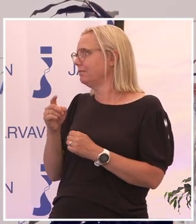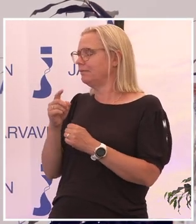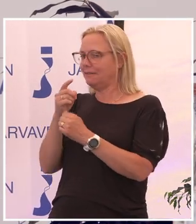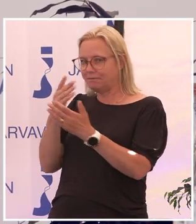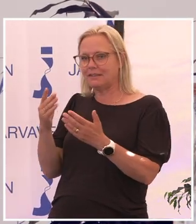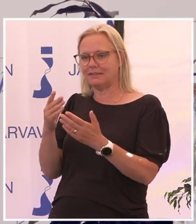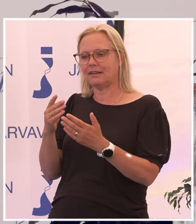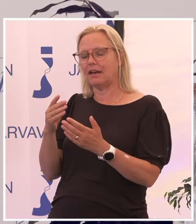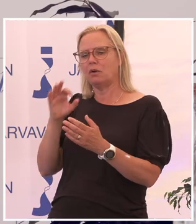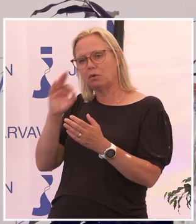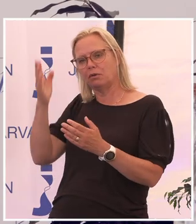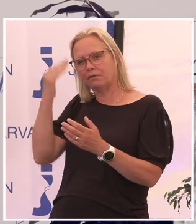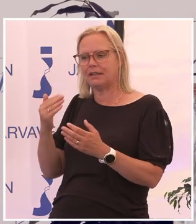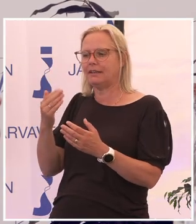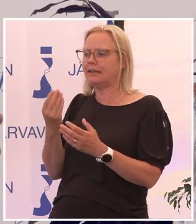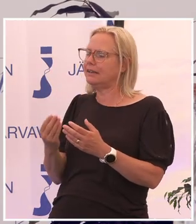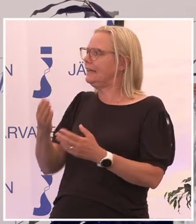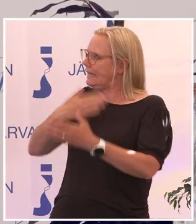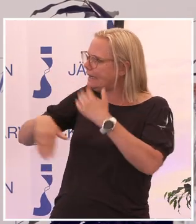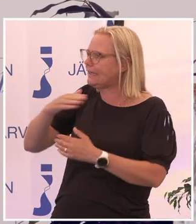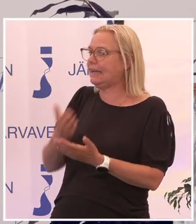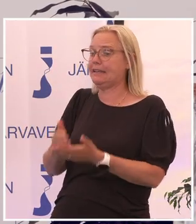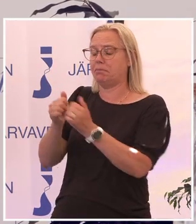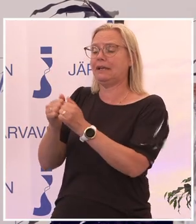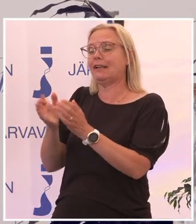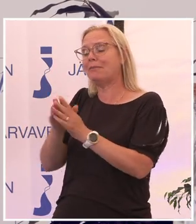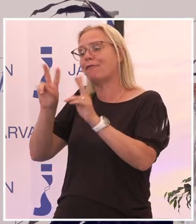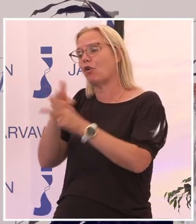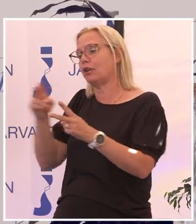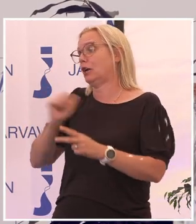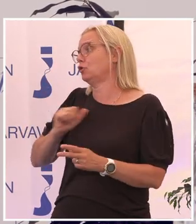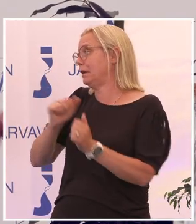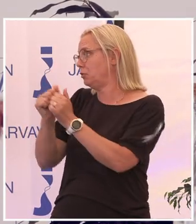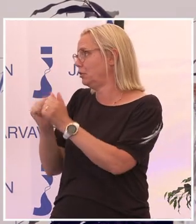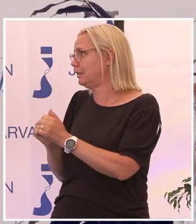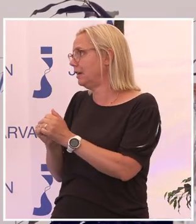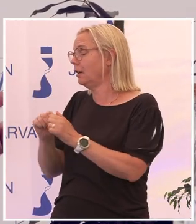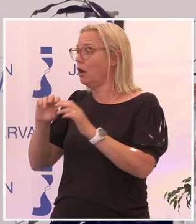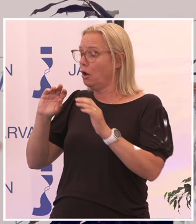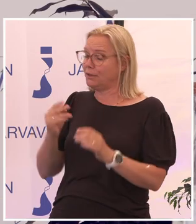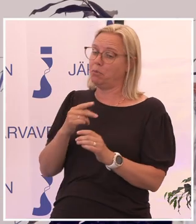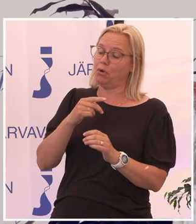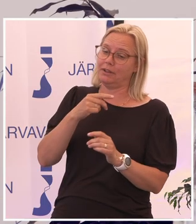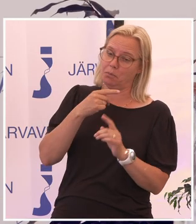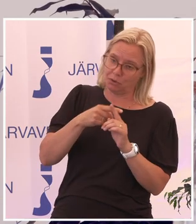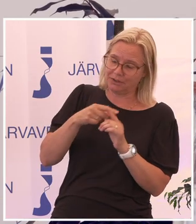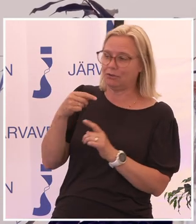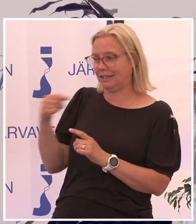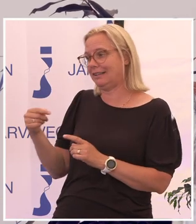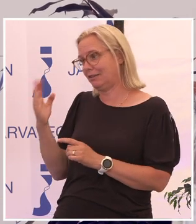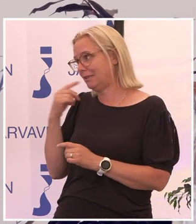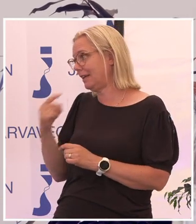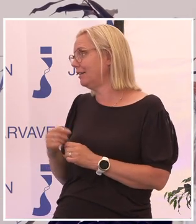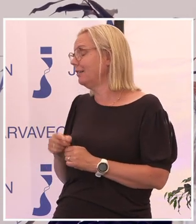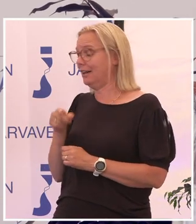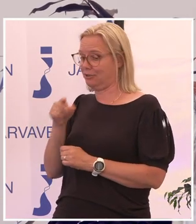integrerar hjälpmedel med helt vanliga konsumentprodukter. Få gott och ont så kan man säga det för att nu kan man säga det